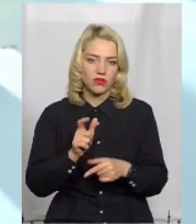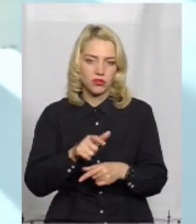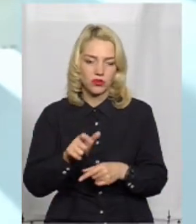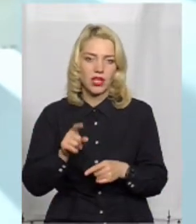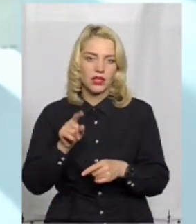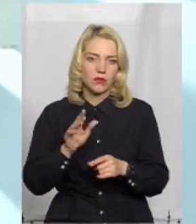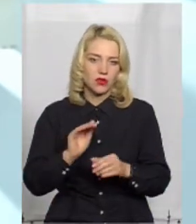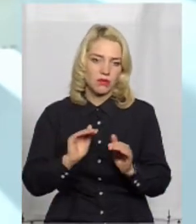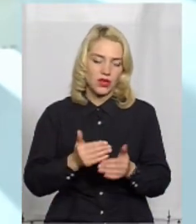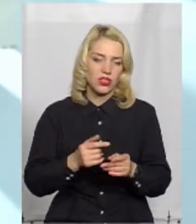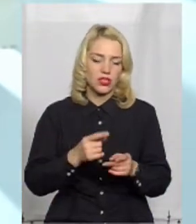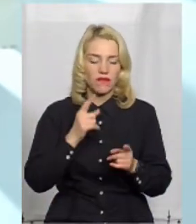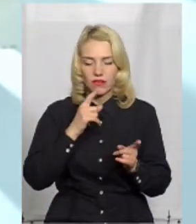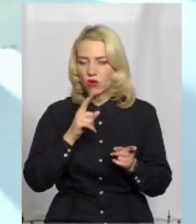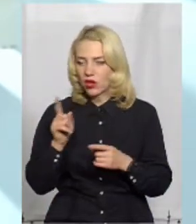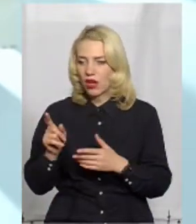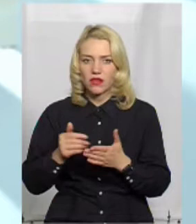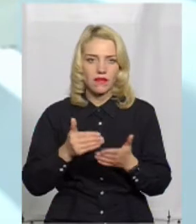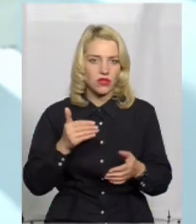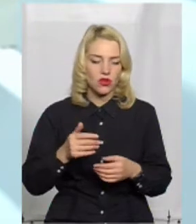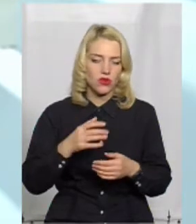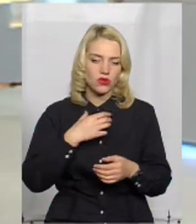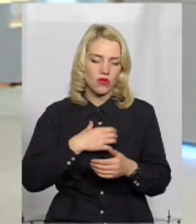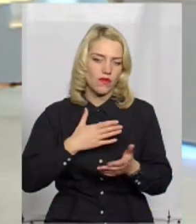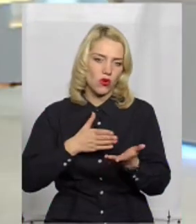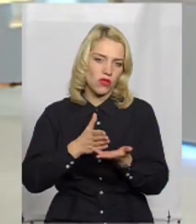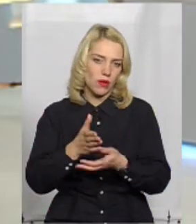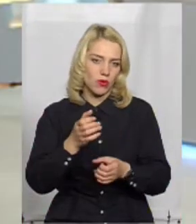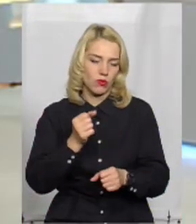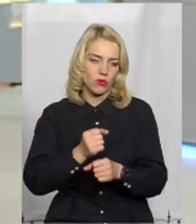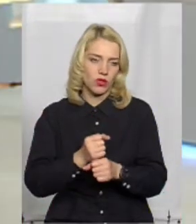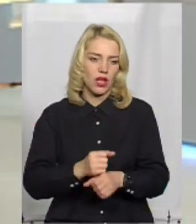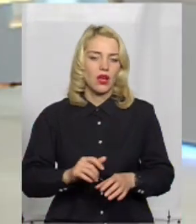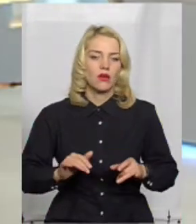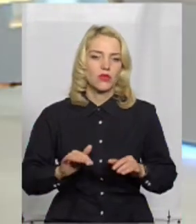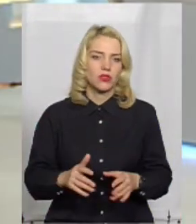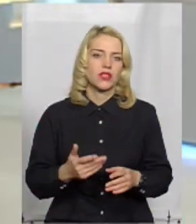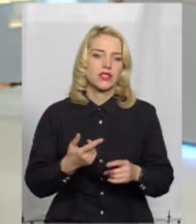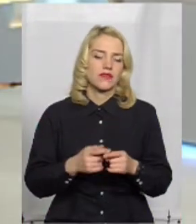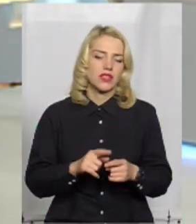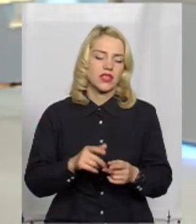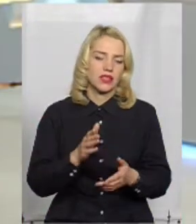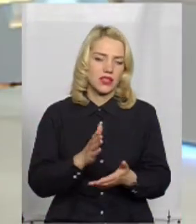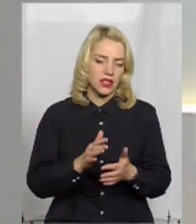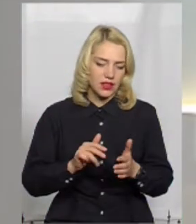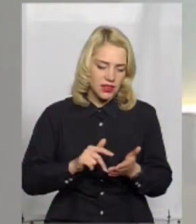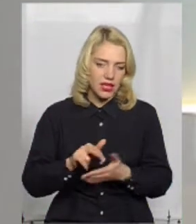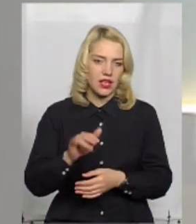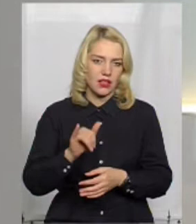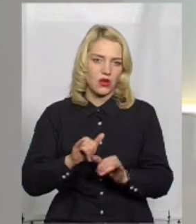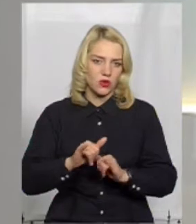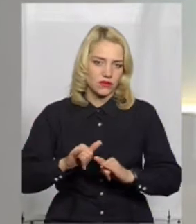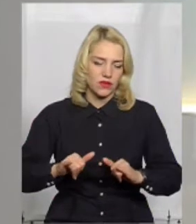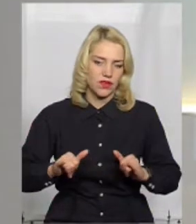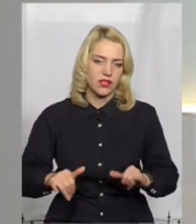відволікання від основного напрямку роботи. Тобто процес іде, і він розвивається, і згодом